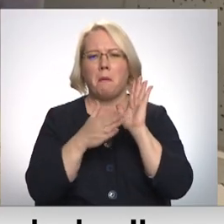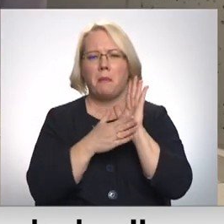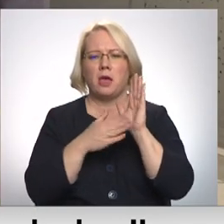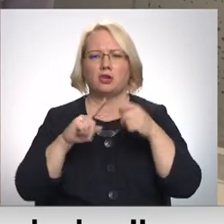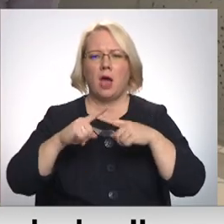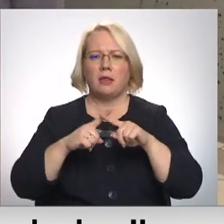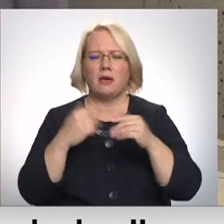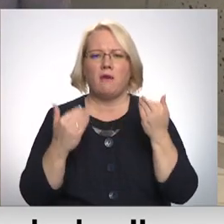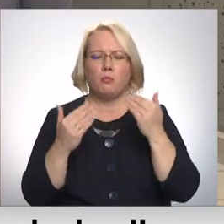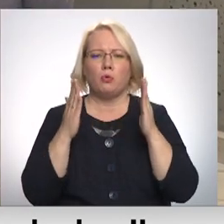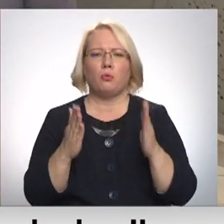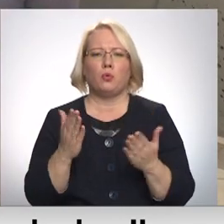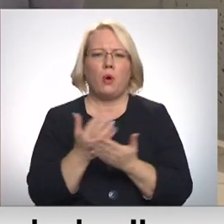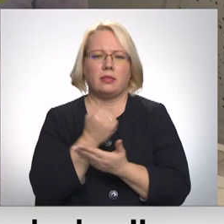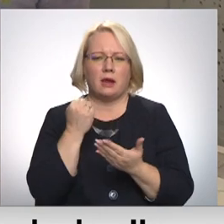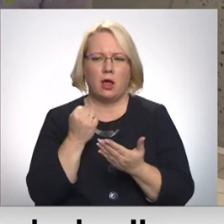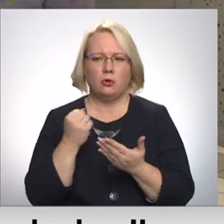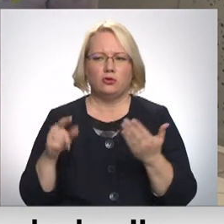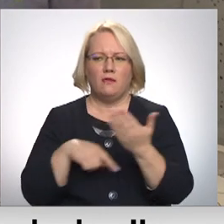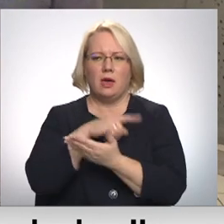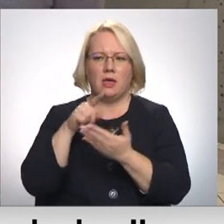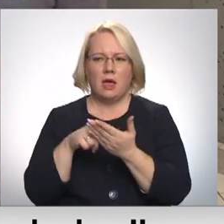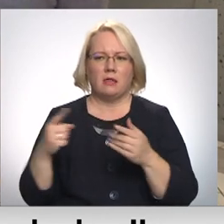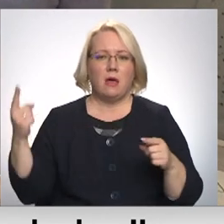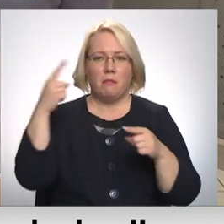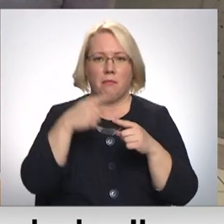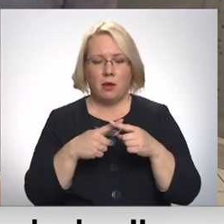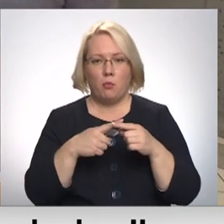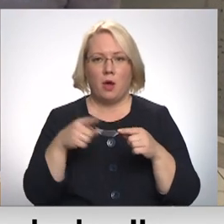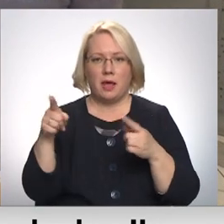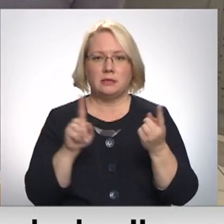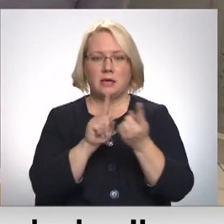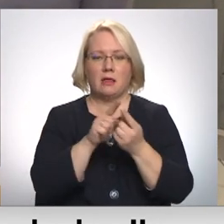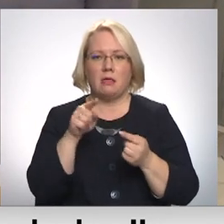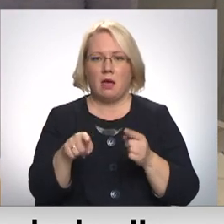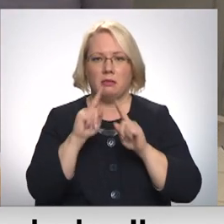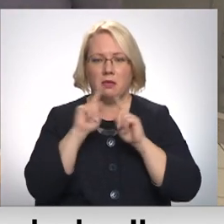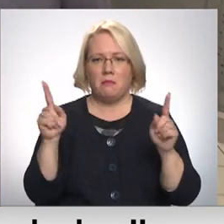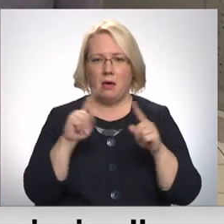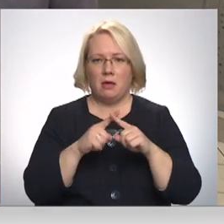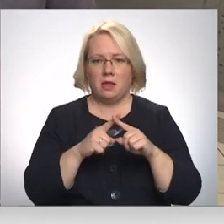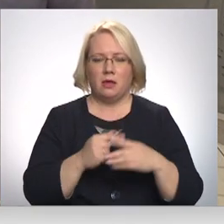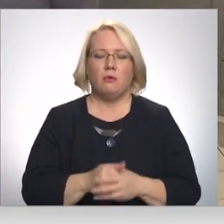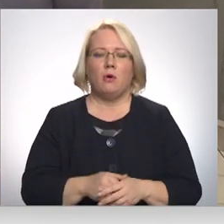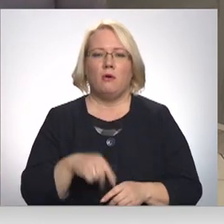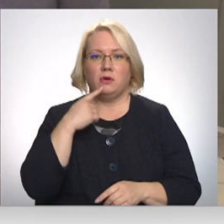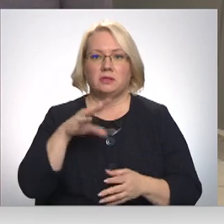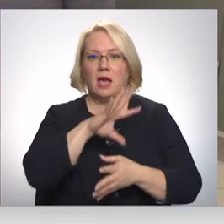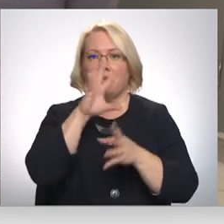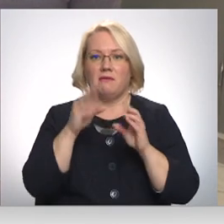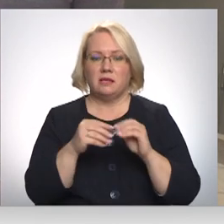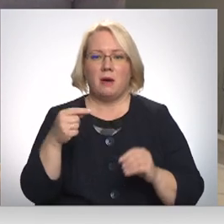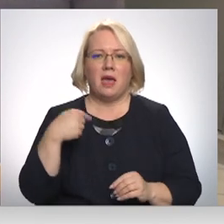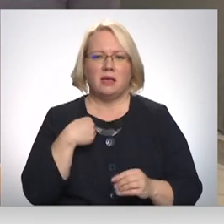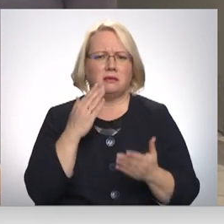varbūt, ka būtu kaut ko atraduši. Bet jau varēs nācās satikties tieši ar šādu? Jā, es jau patiesībā vispār neesmu